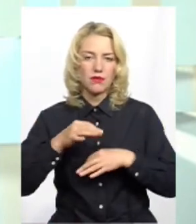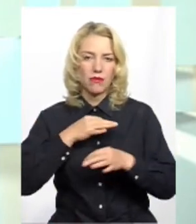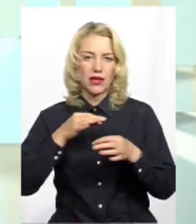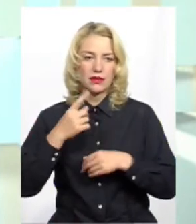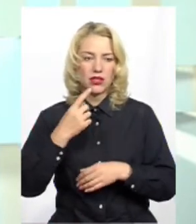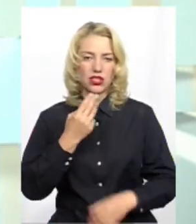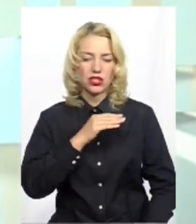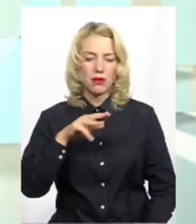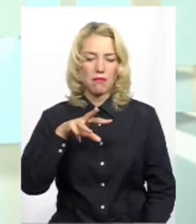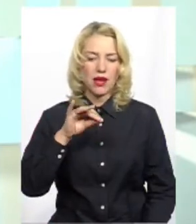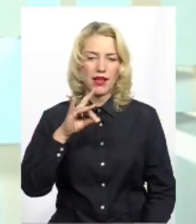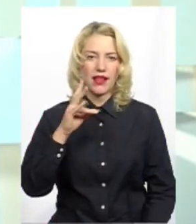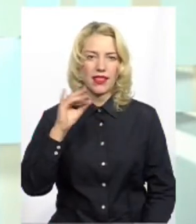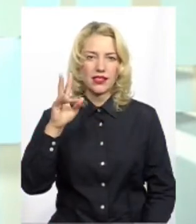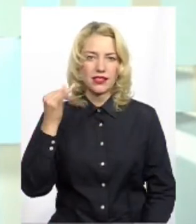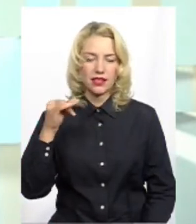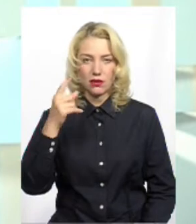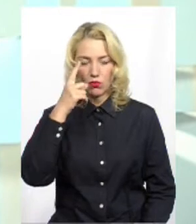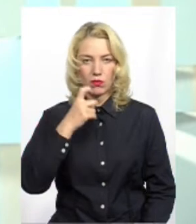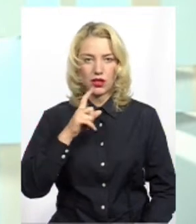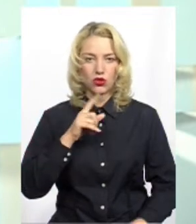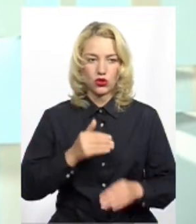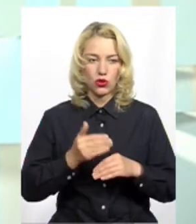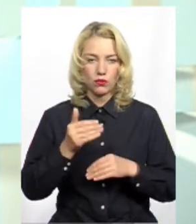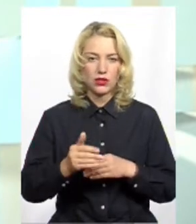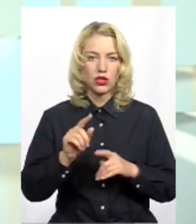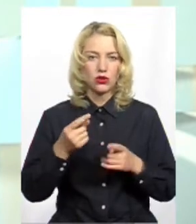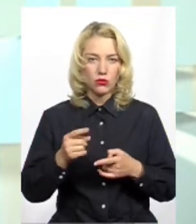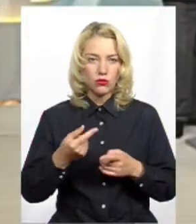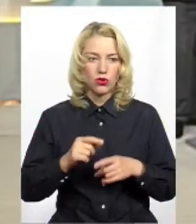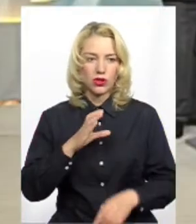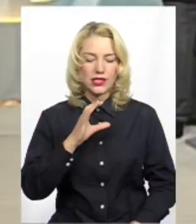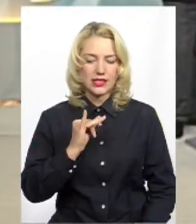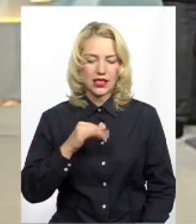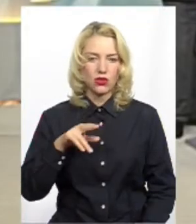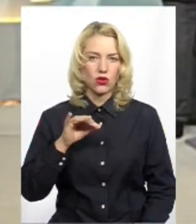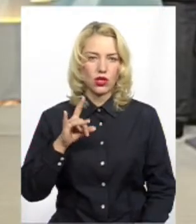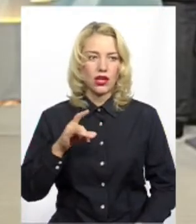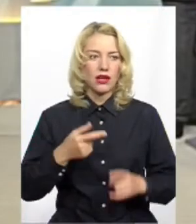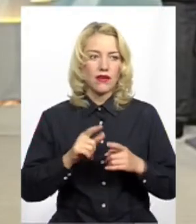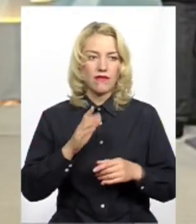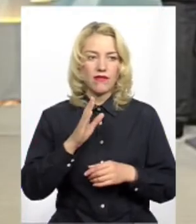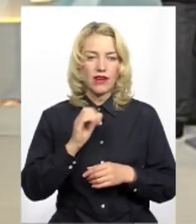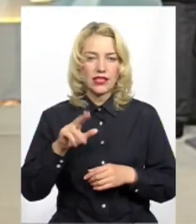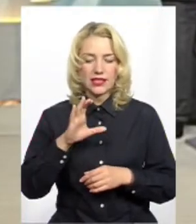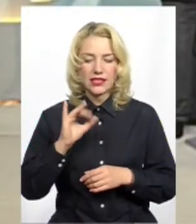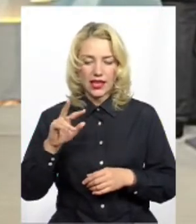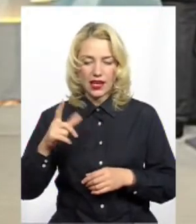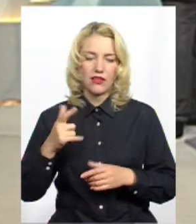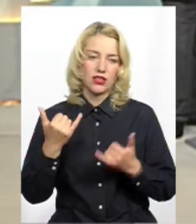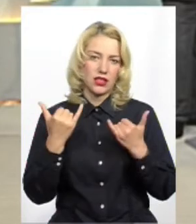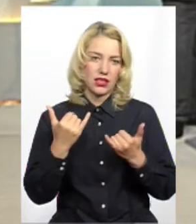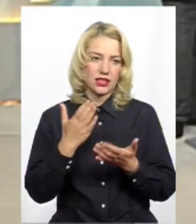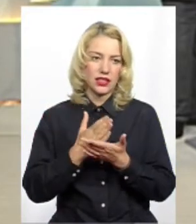Загальнонаціональний проєкт Проте попередив, що спізнюється, тож Василь Сидор, наступний за алфавітом, він уже в нашій